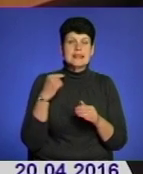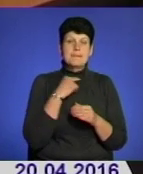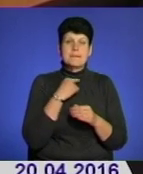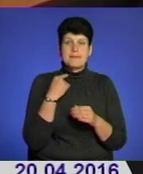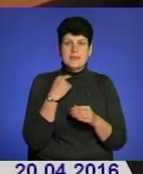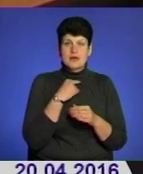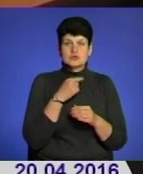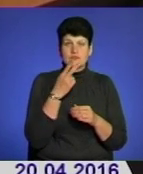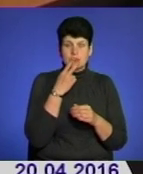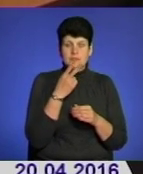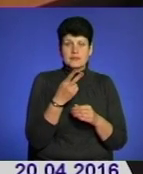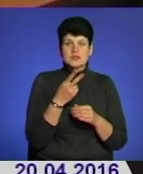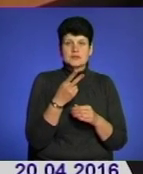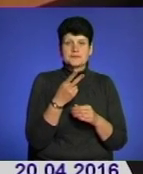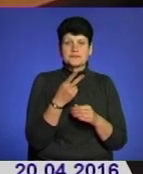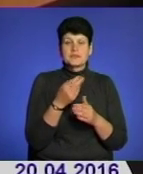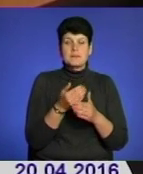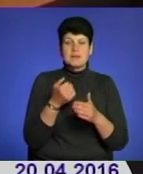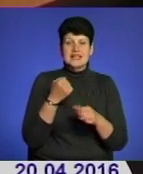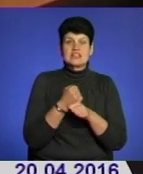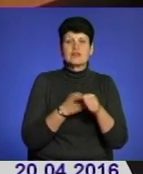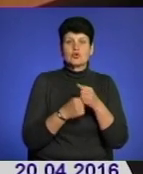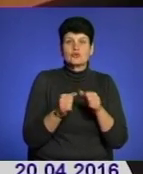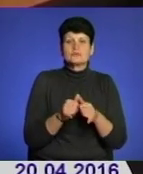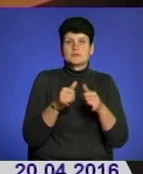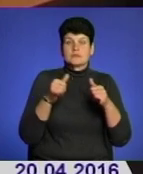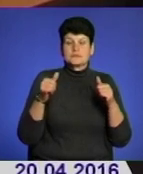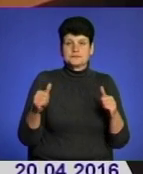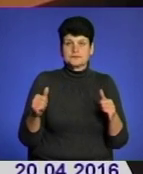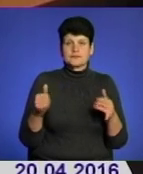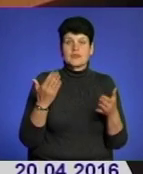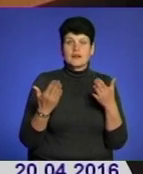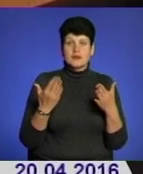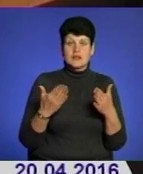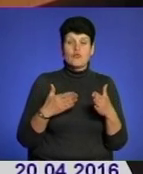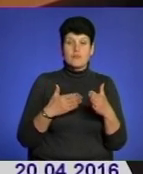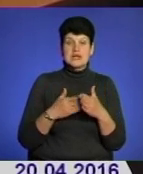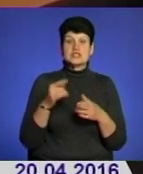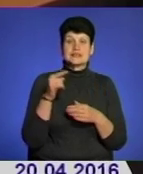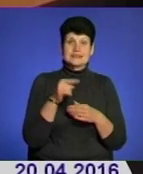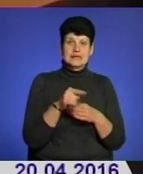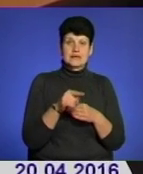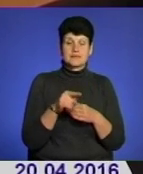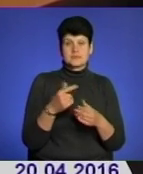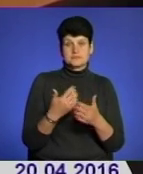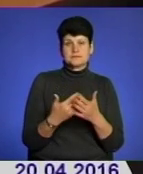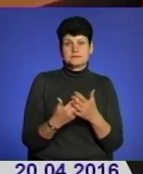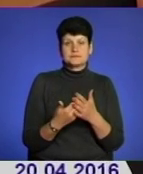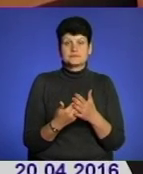бачите, перед великодним зростають, але в межах тих, що десь так,